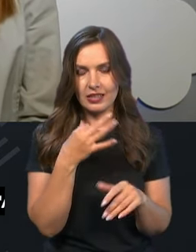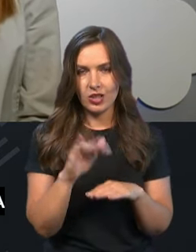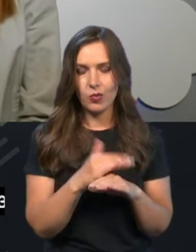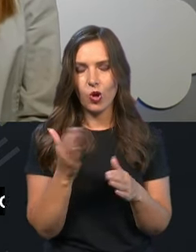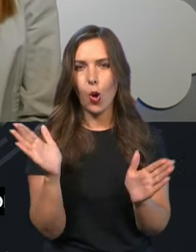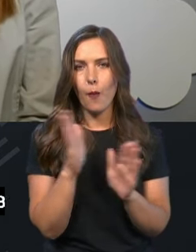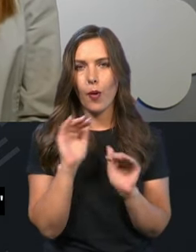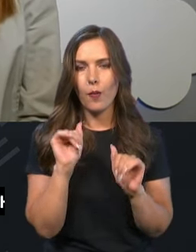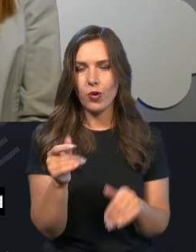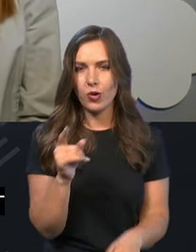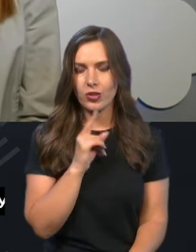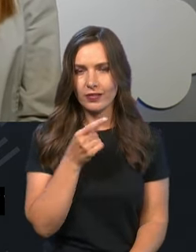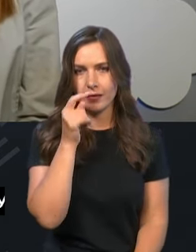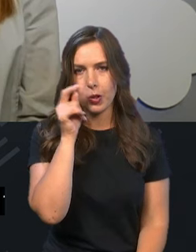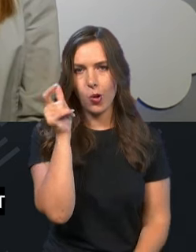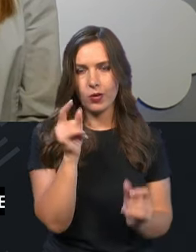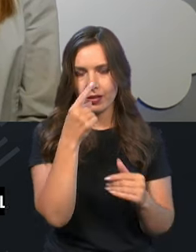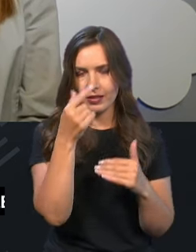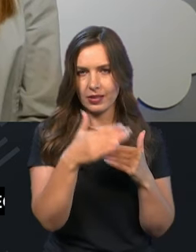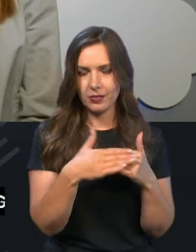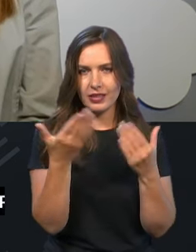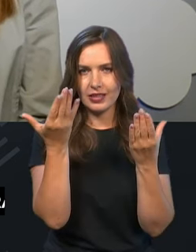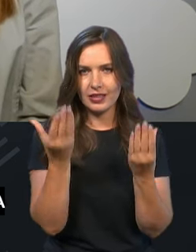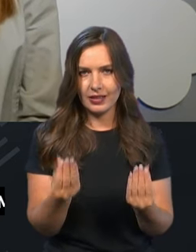погоди можуть очікувати українці найближчі дні?